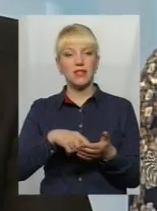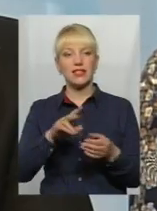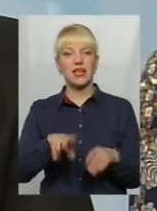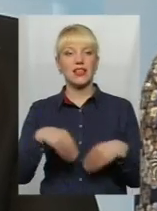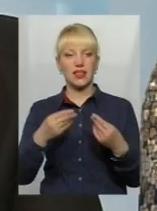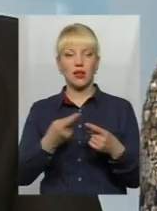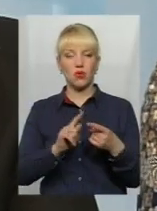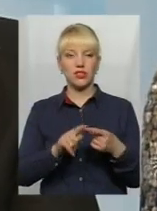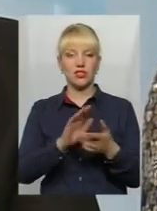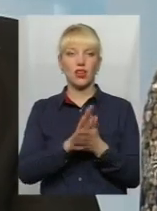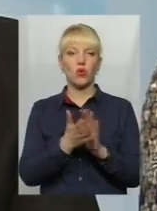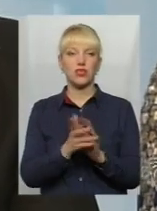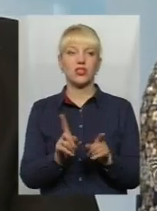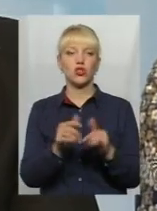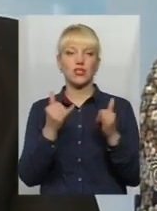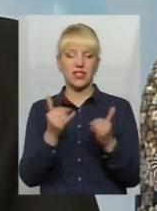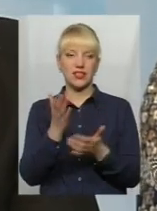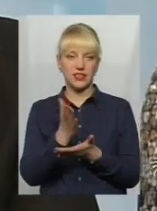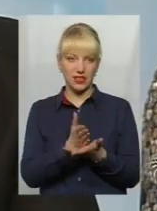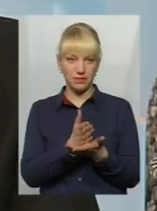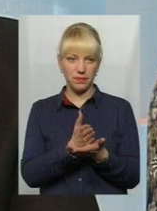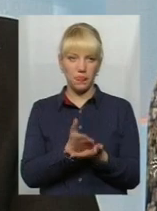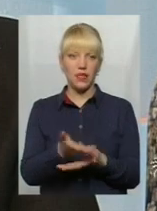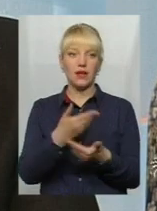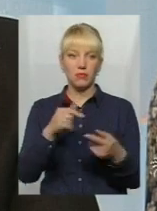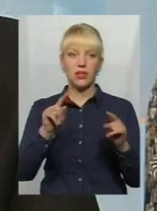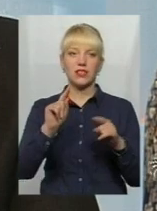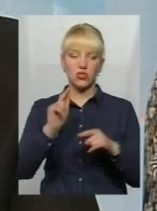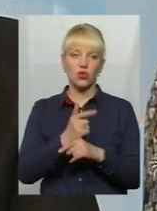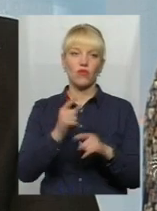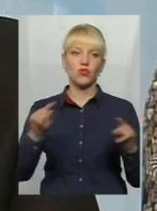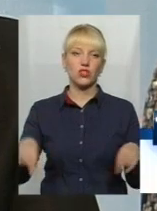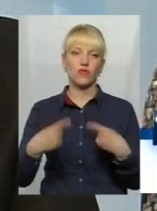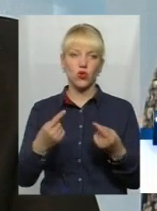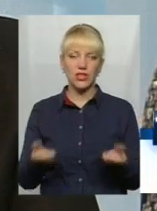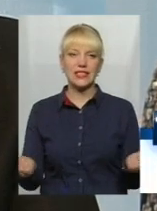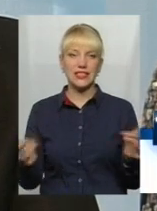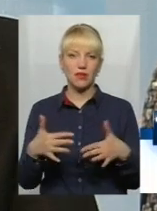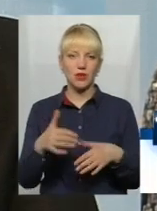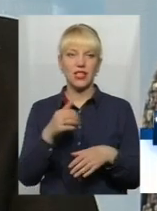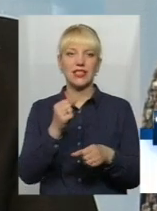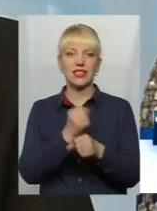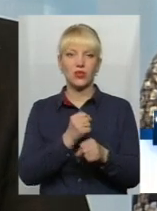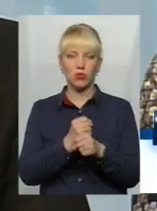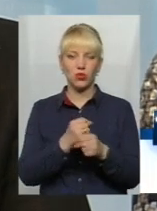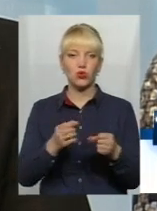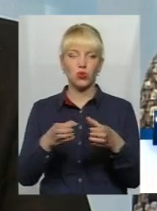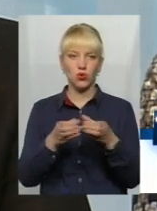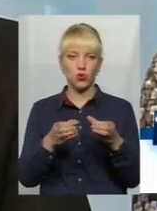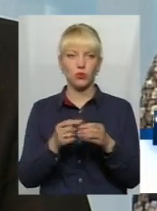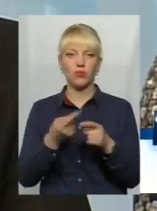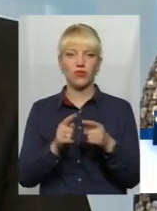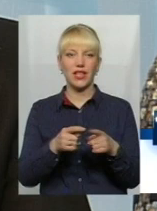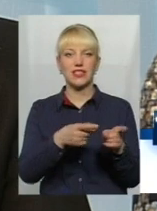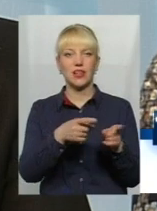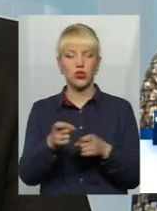конкретно по цій ситуації, що склалася зараз. Ми знову створили, чи, скажімо, зібрали діючу робочу групу. У неї залучили